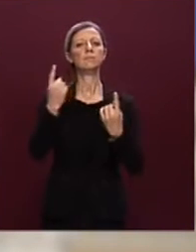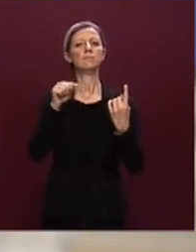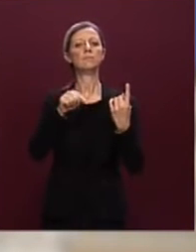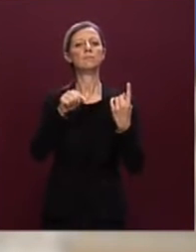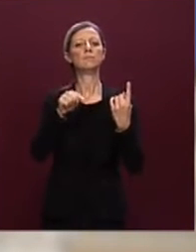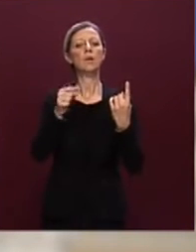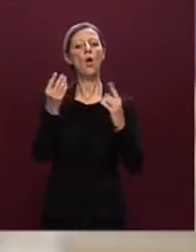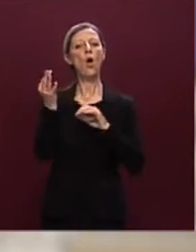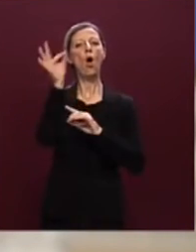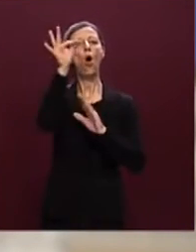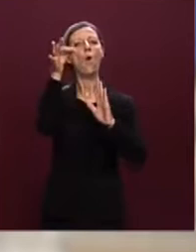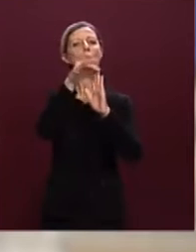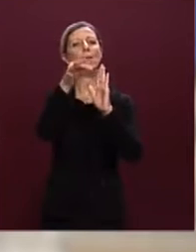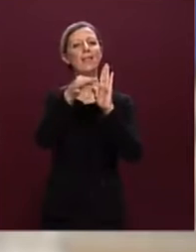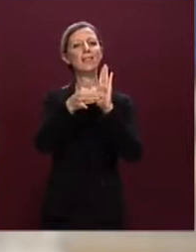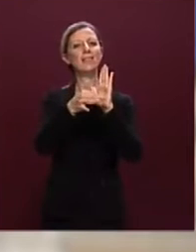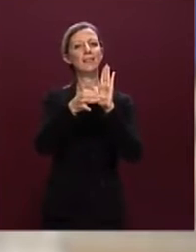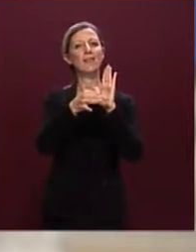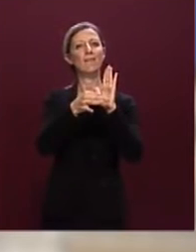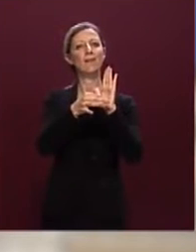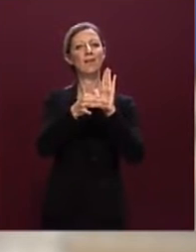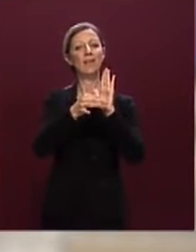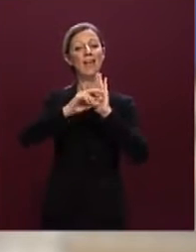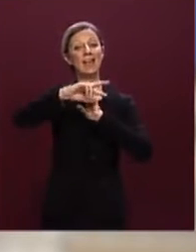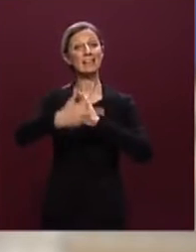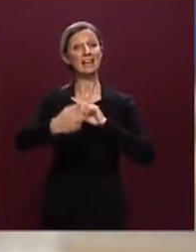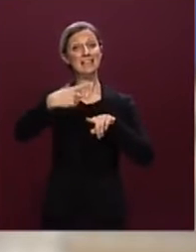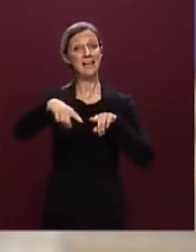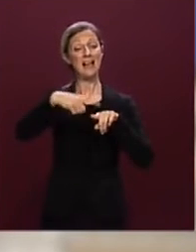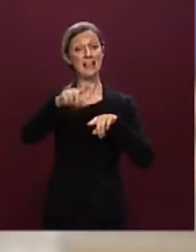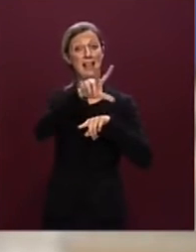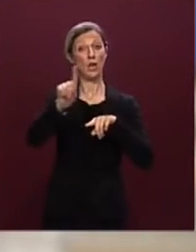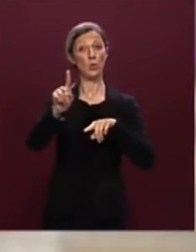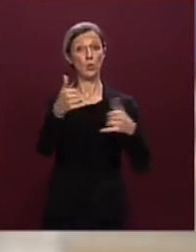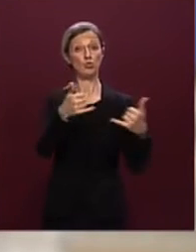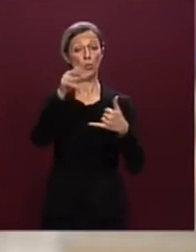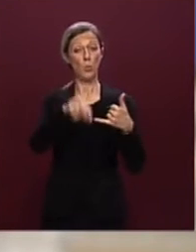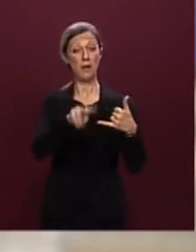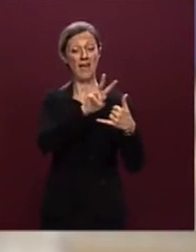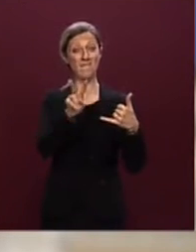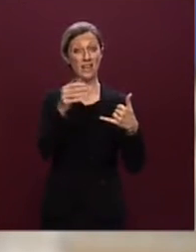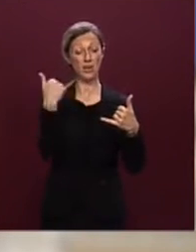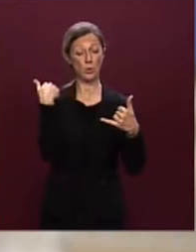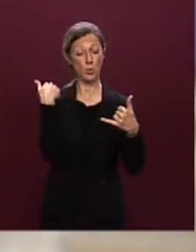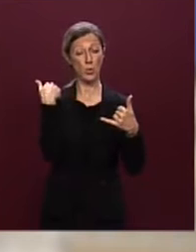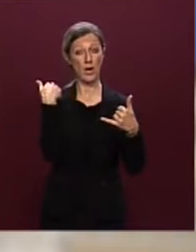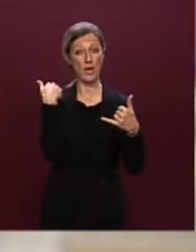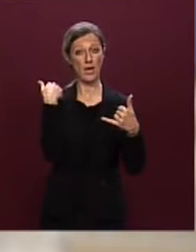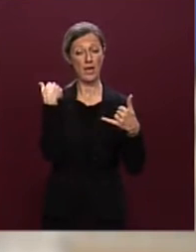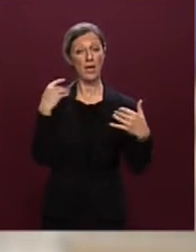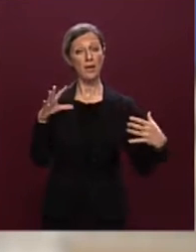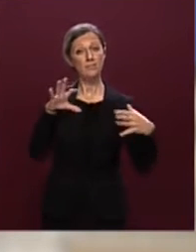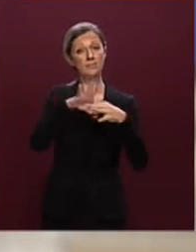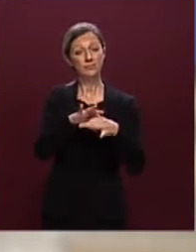degli obiettivi relativi alla terza rata al 31 di dicembre del 2022, relativi al